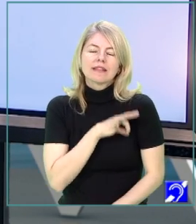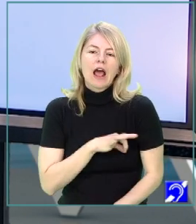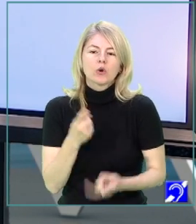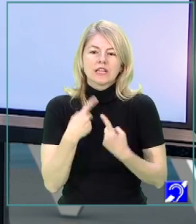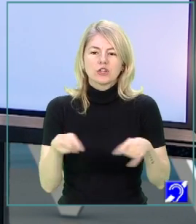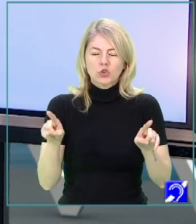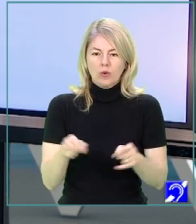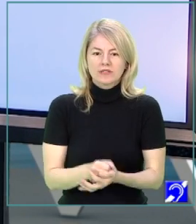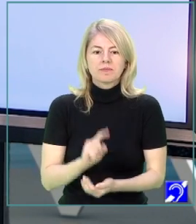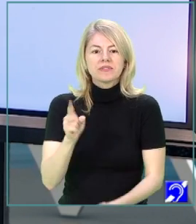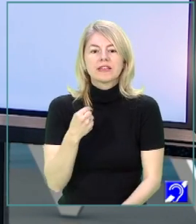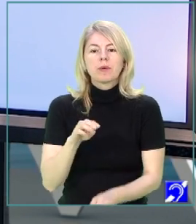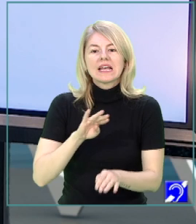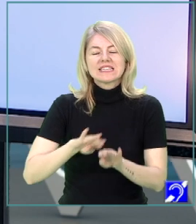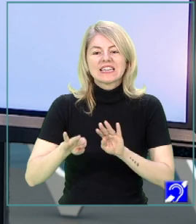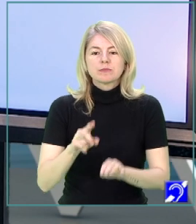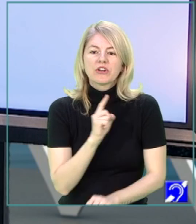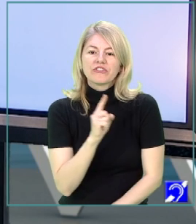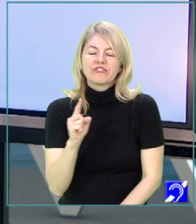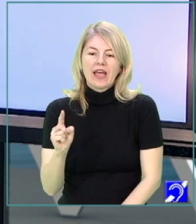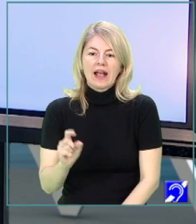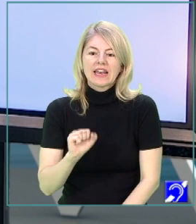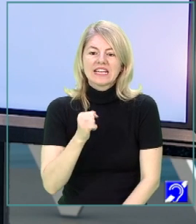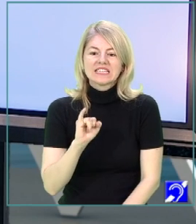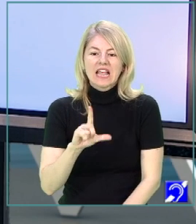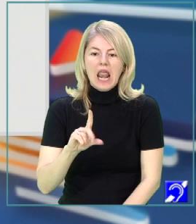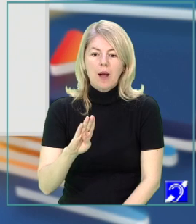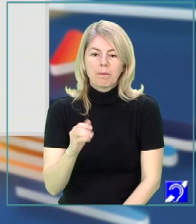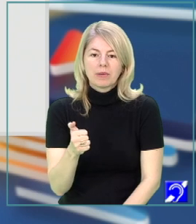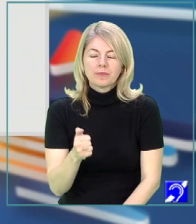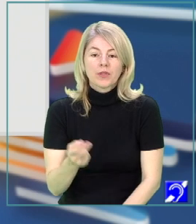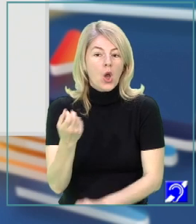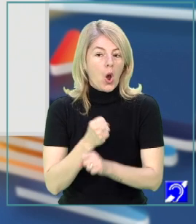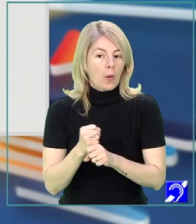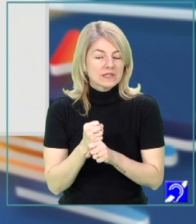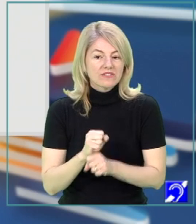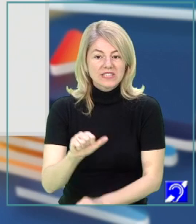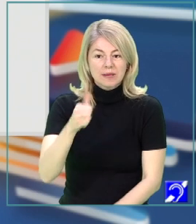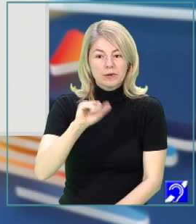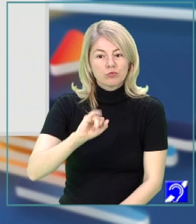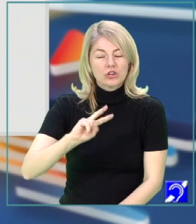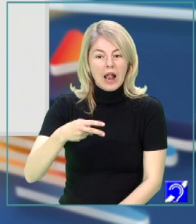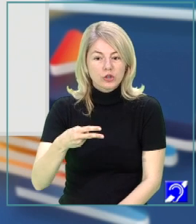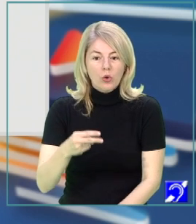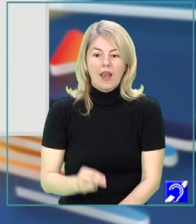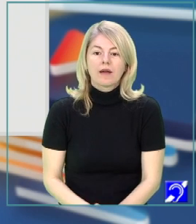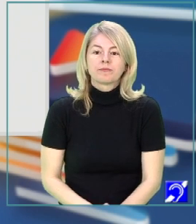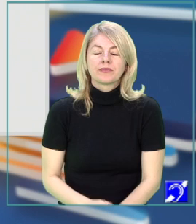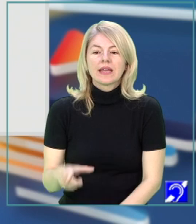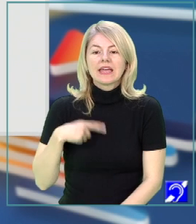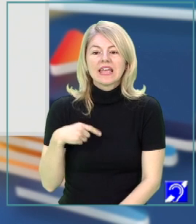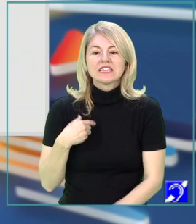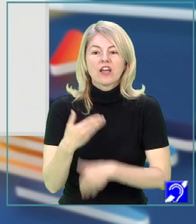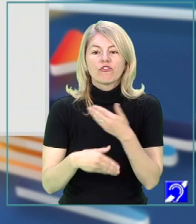cânti. Trebuie să despărțim fiecare vers în silabe. Observați însă că atât în primul vers cât și în al doilea vers este